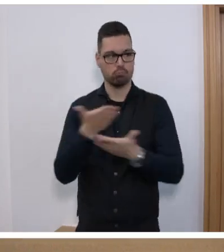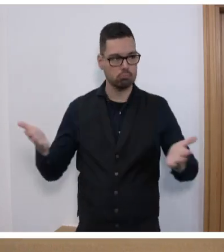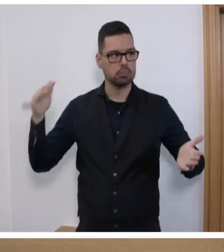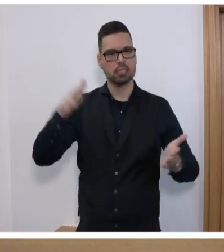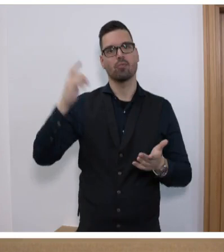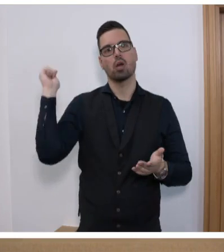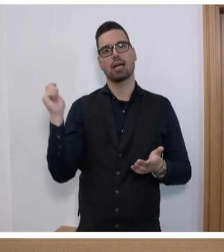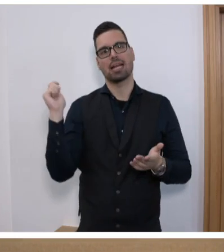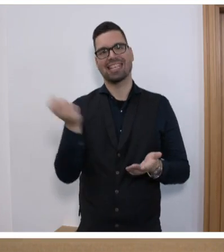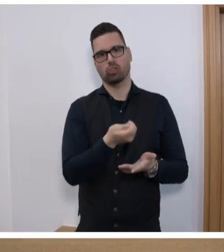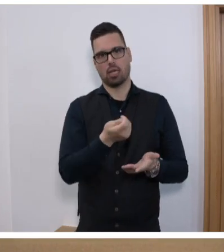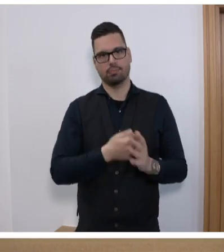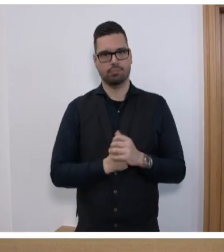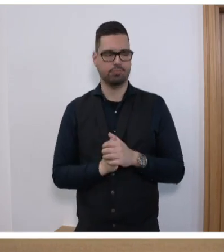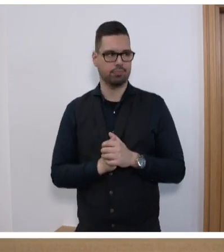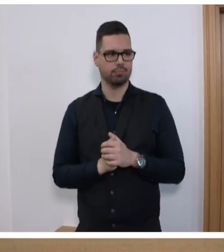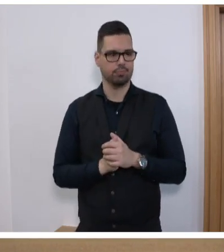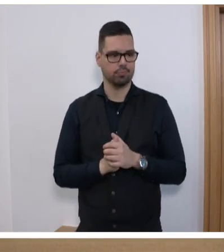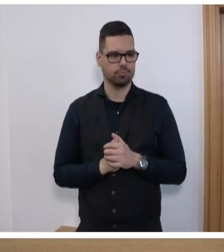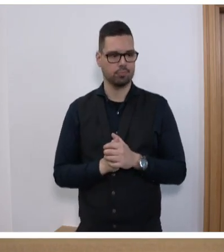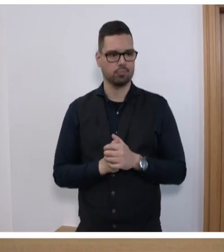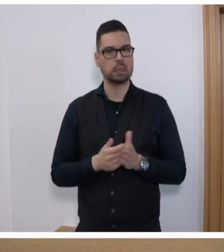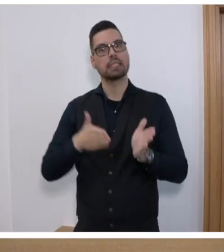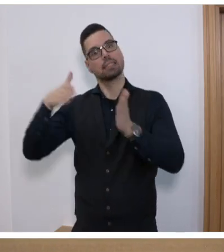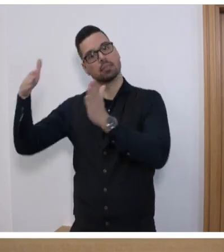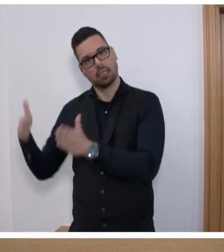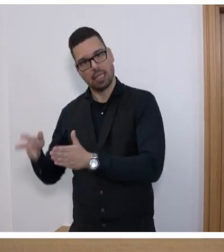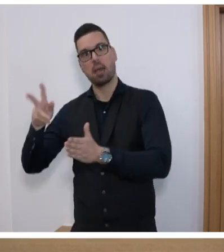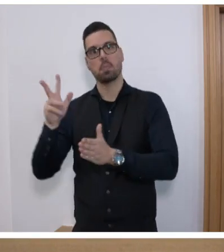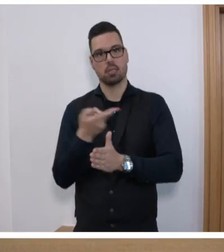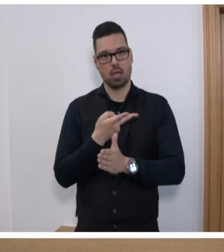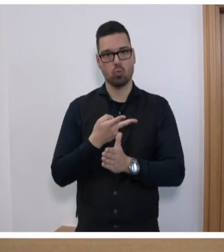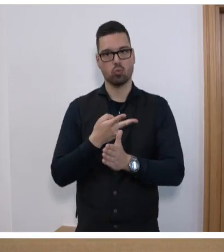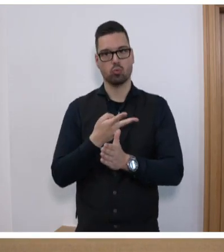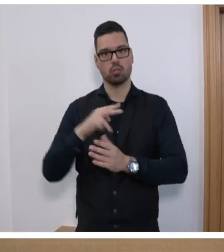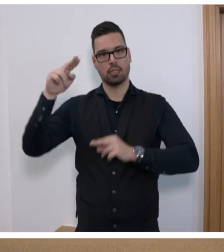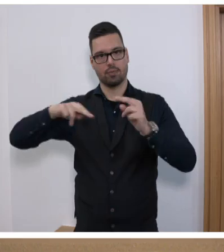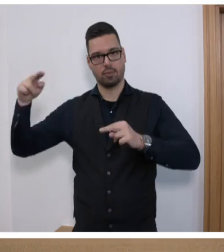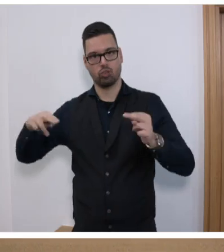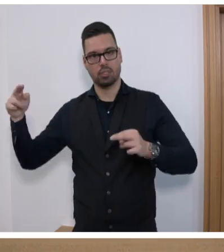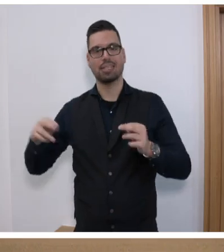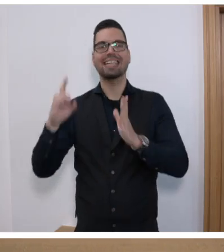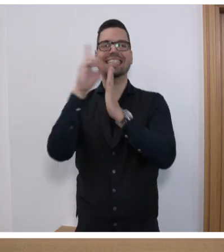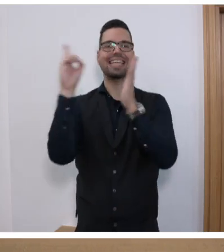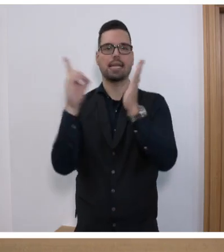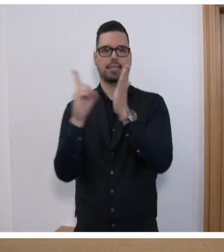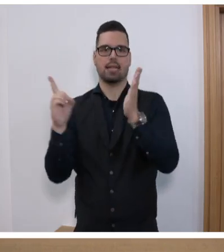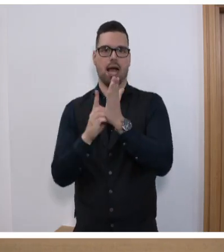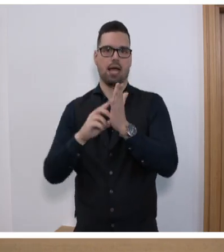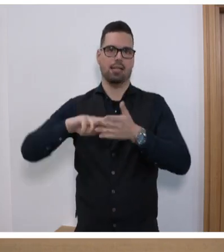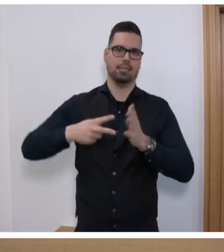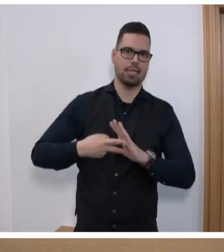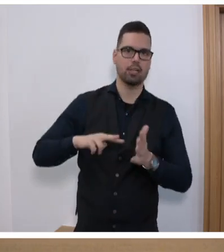Richterinnen und Richter. Daneben werden aber auch weitere Elemente des Einsatzes digitaler Techniken in die